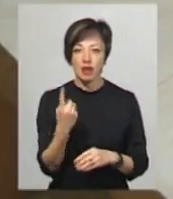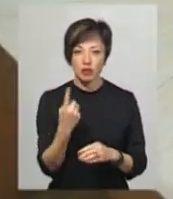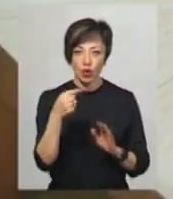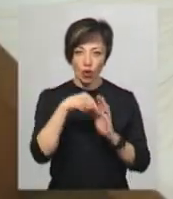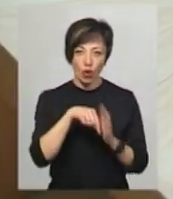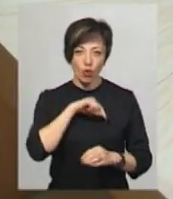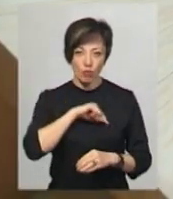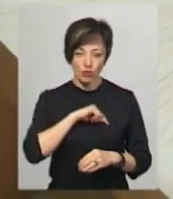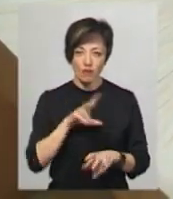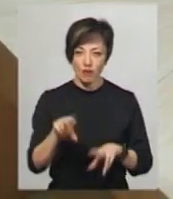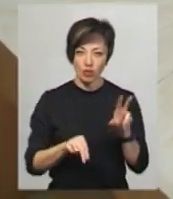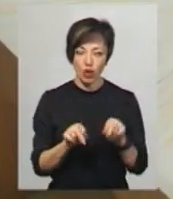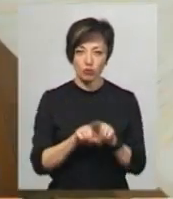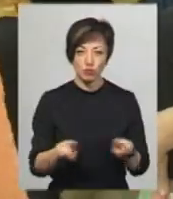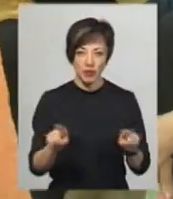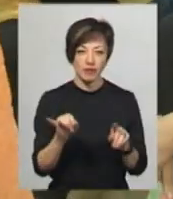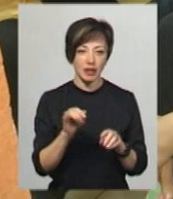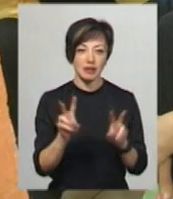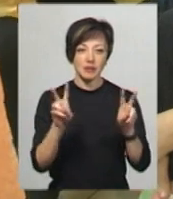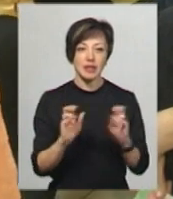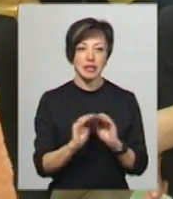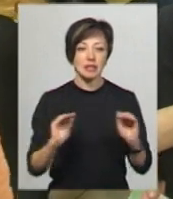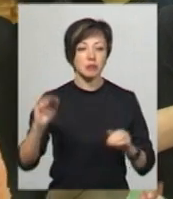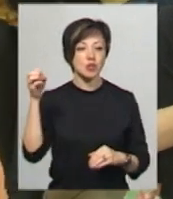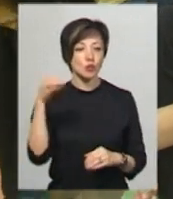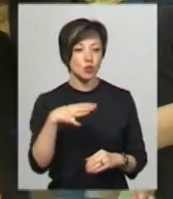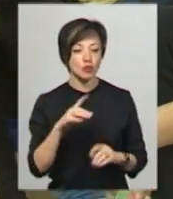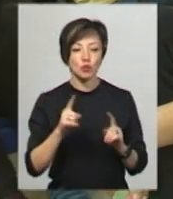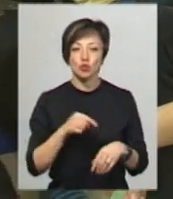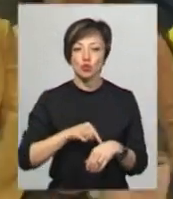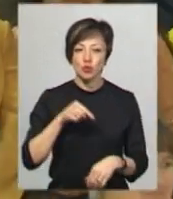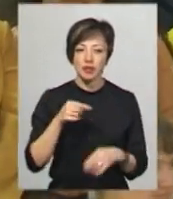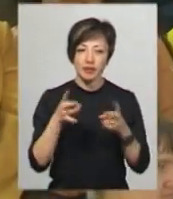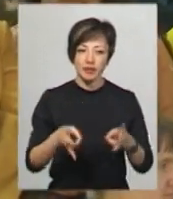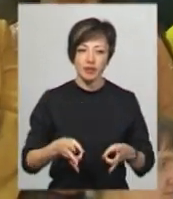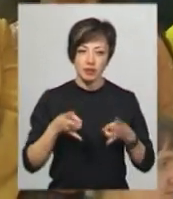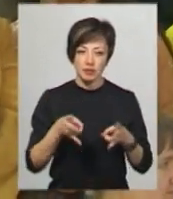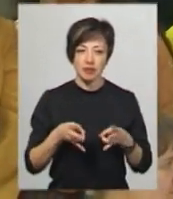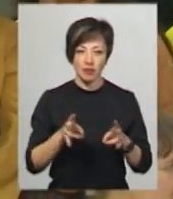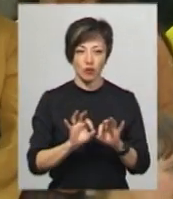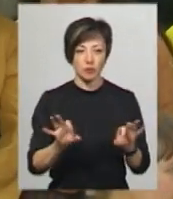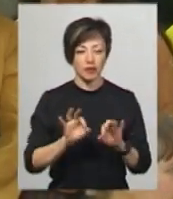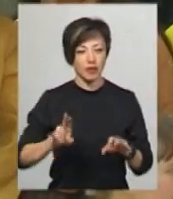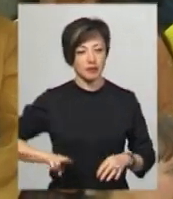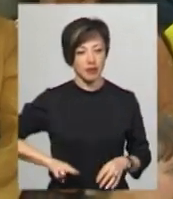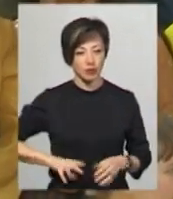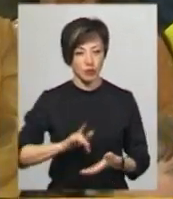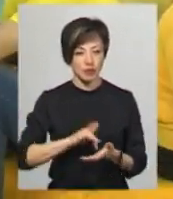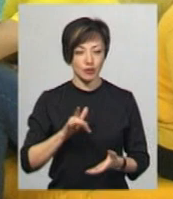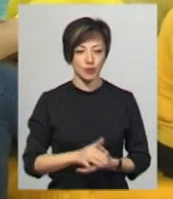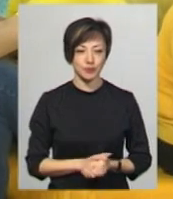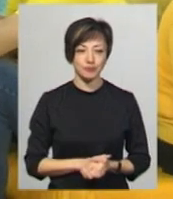хромосомою. Їх вважають особливими та називають дітьми сонця. Вони дуже чутливі та вразливі, розповідає Антоніна Корчинська.